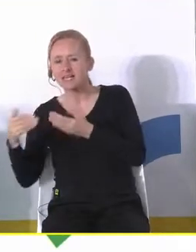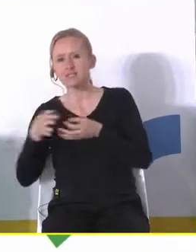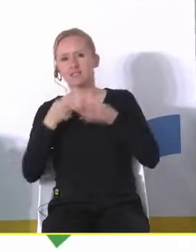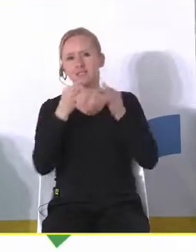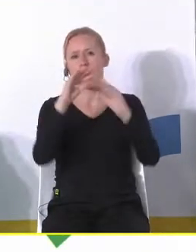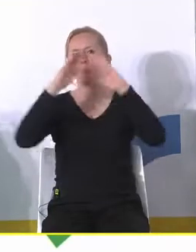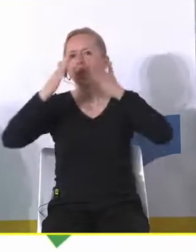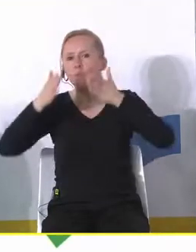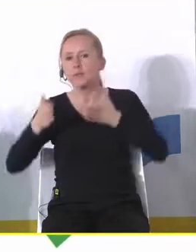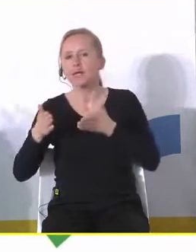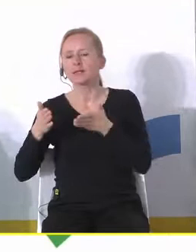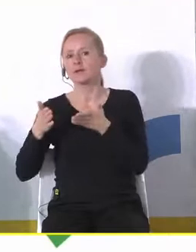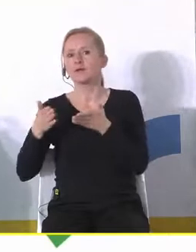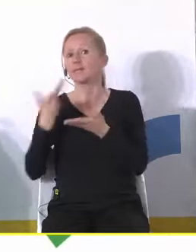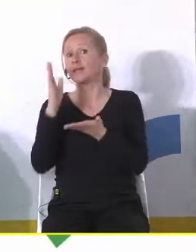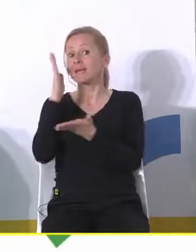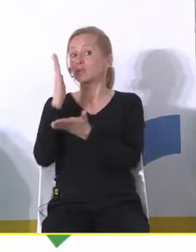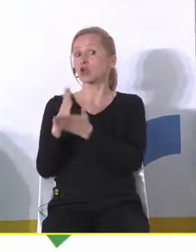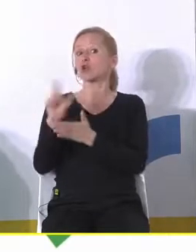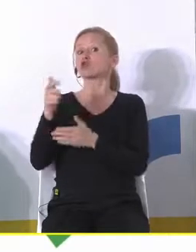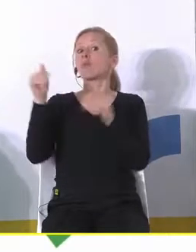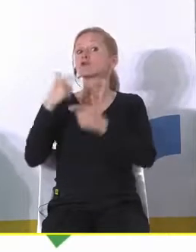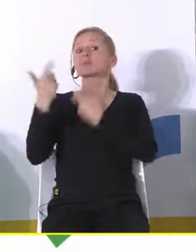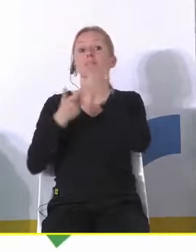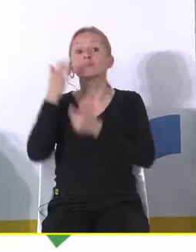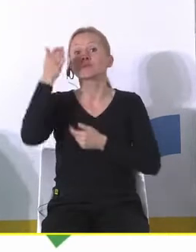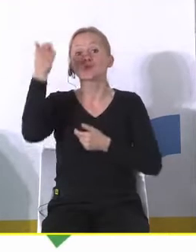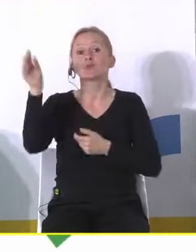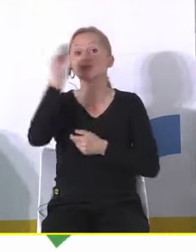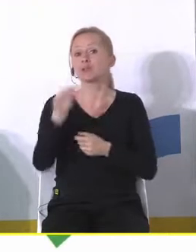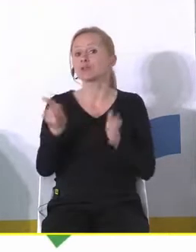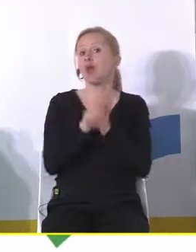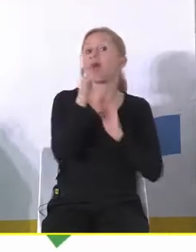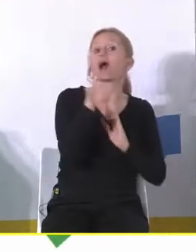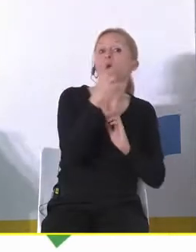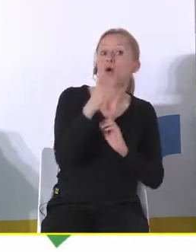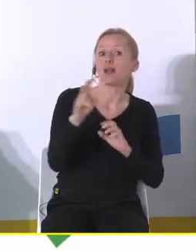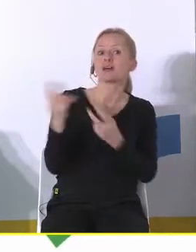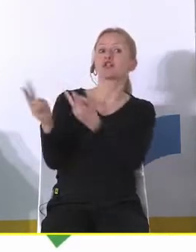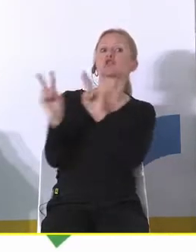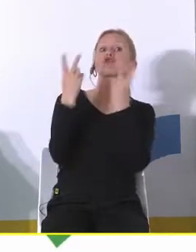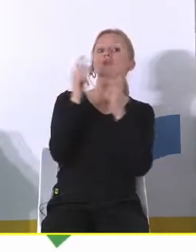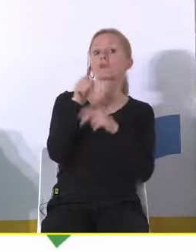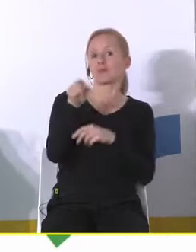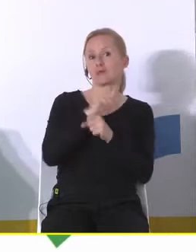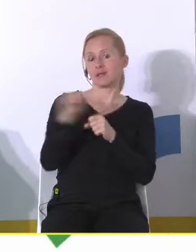każdym budynku nie tylko co on może zrobić jeszcze i dla kogo ale na przykład skąd on jest